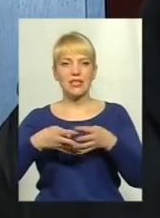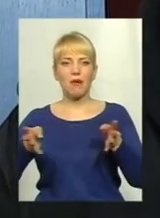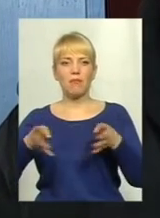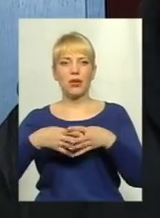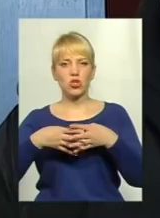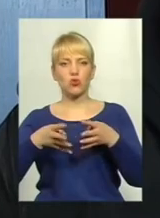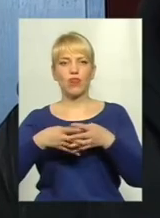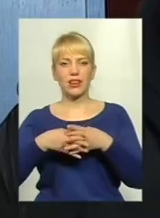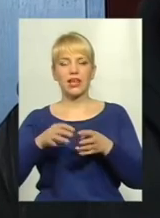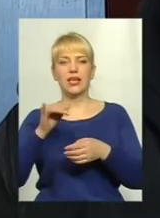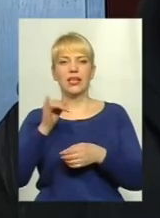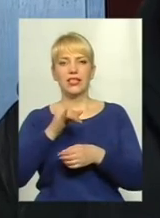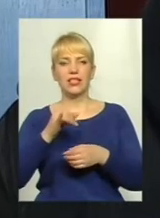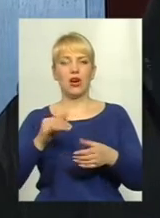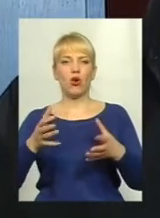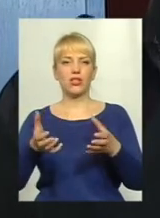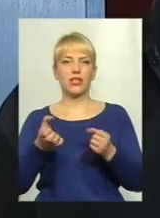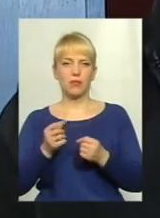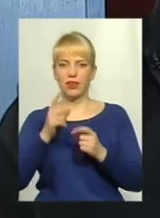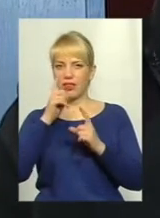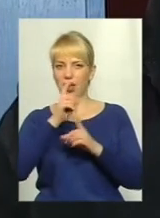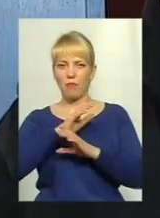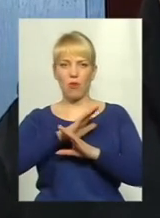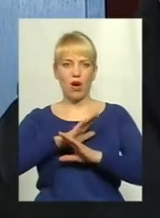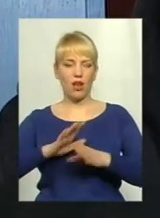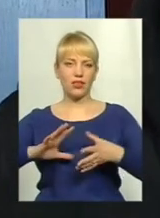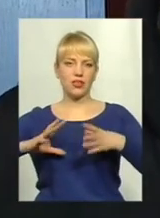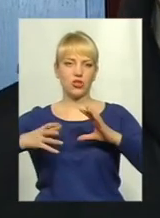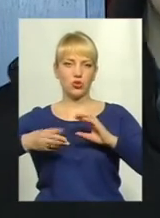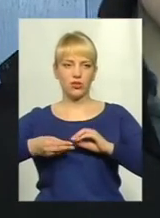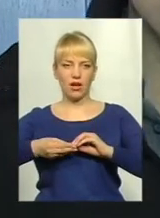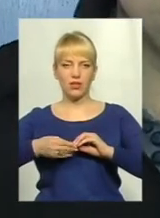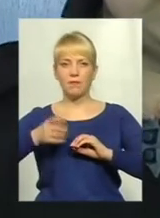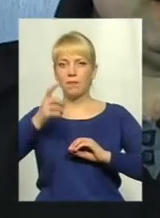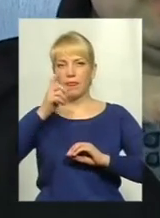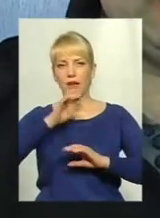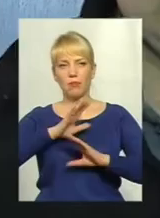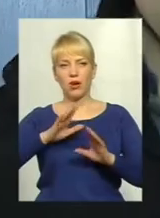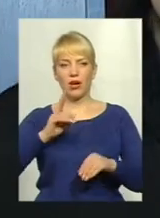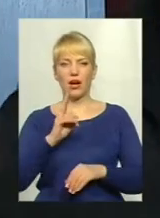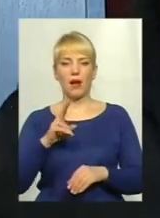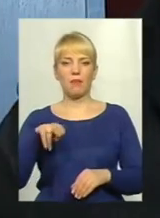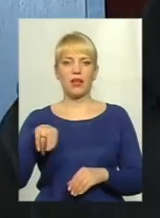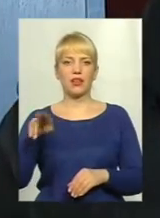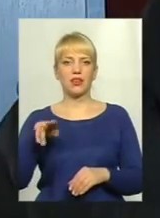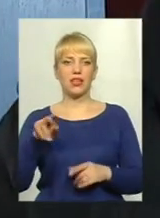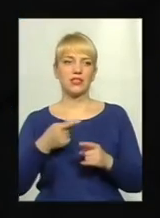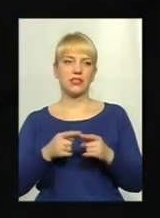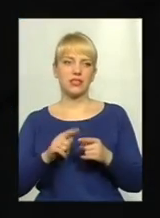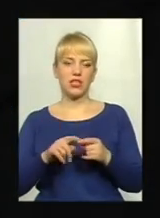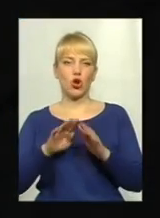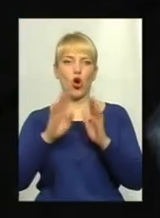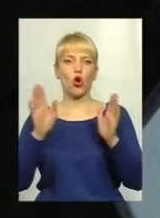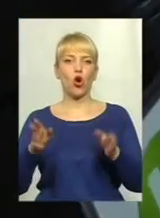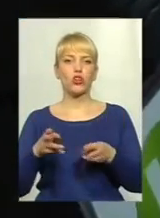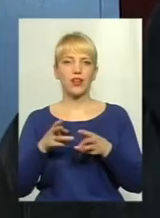принципі, отримуємо непоганий результат, непогане КПД цих котлів. Ми